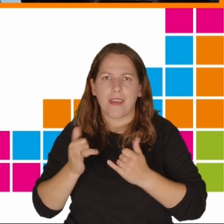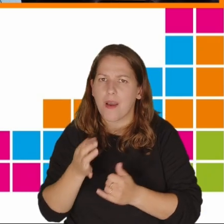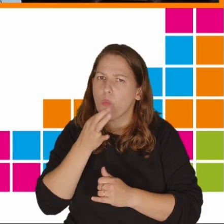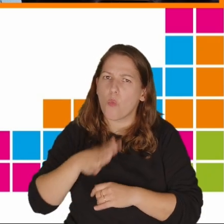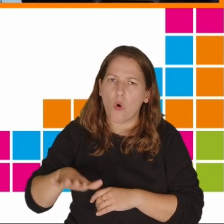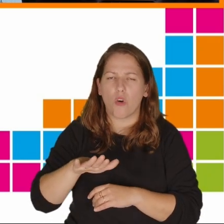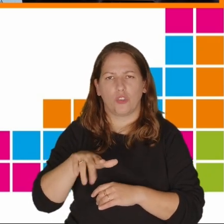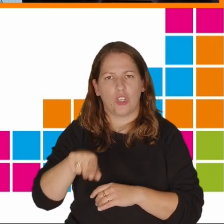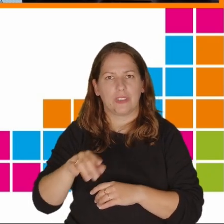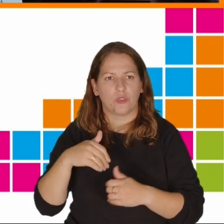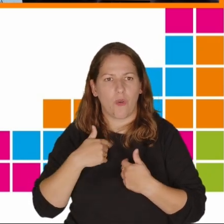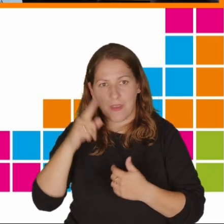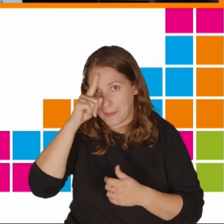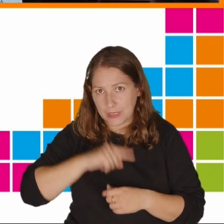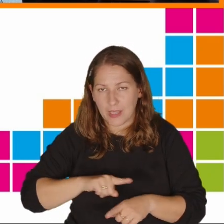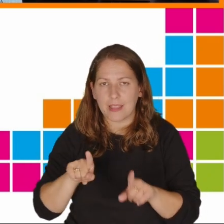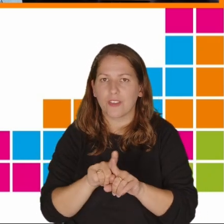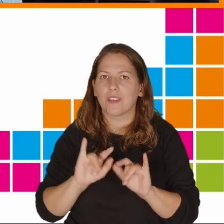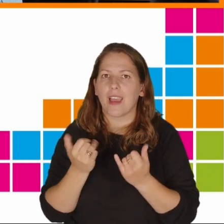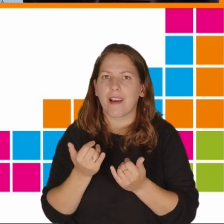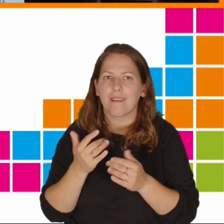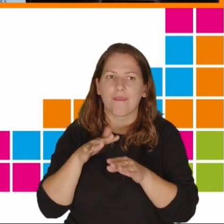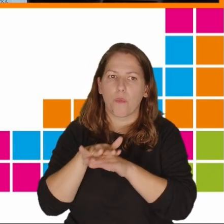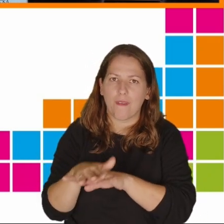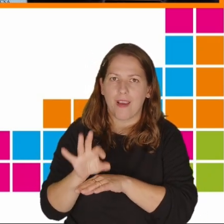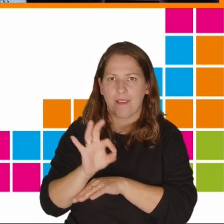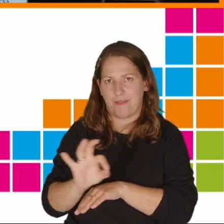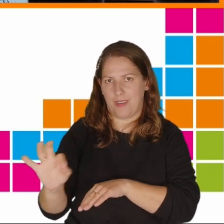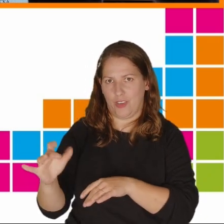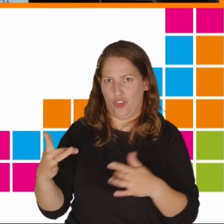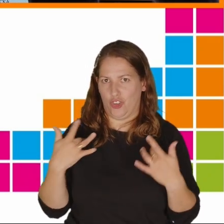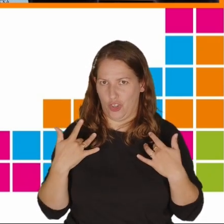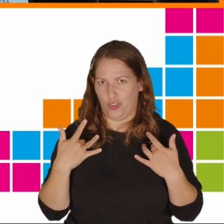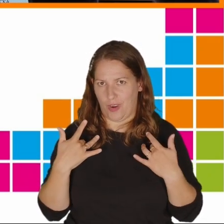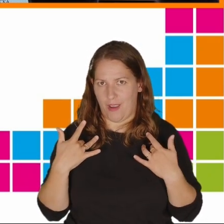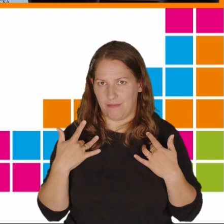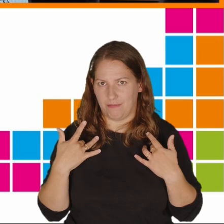zdrowie psychiczne, ale także jak wpływa na ich życie.